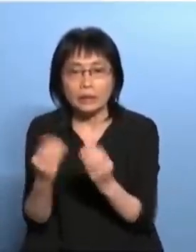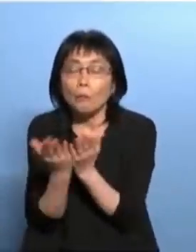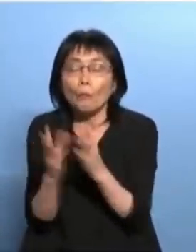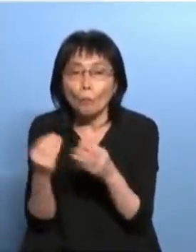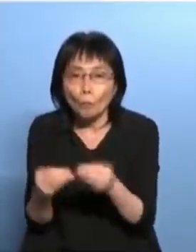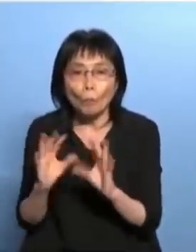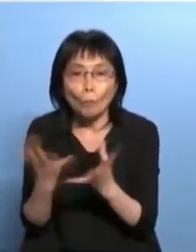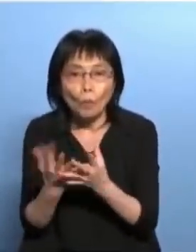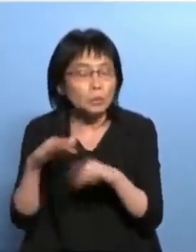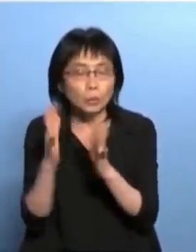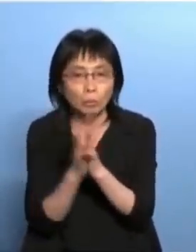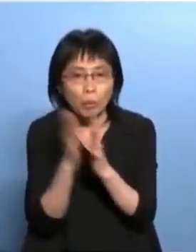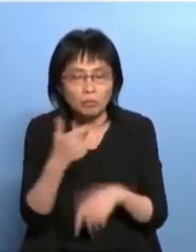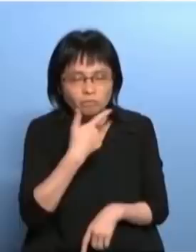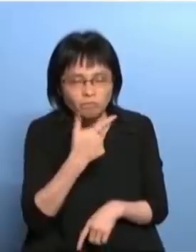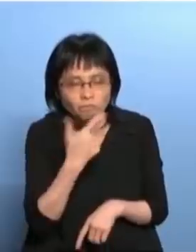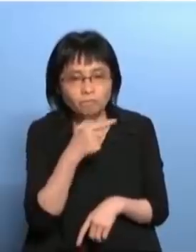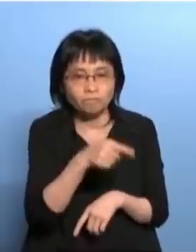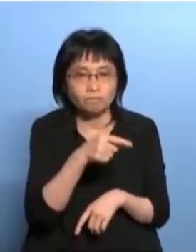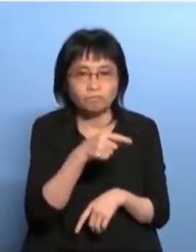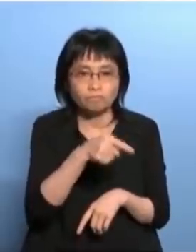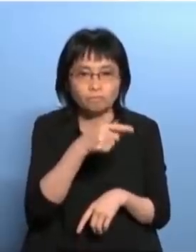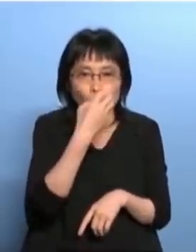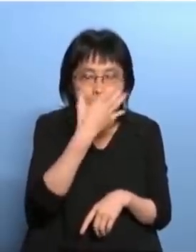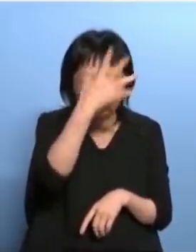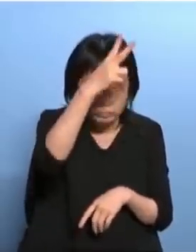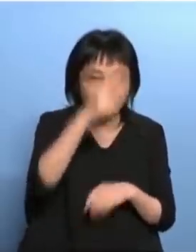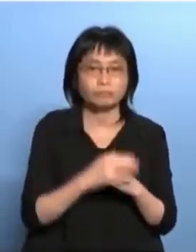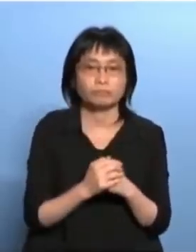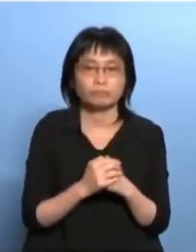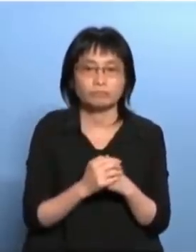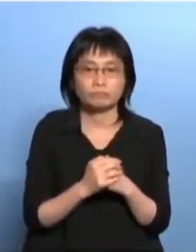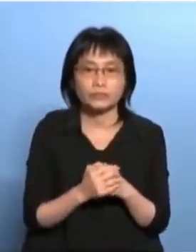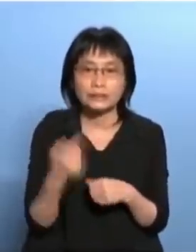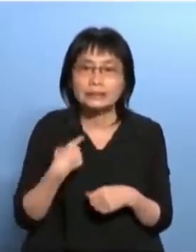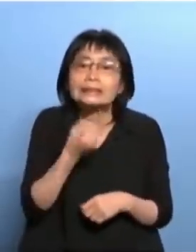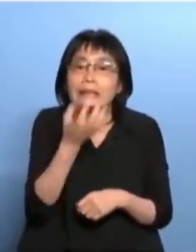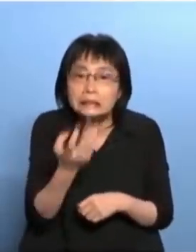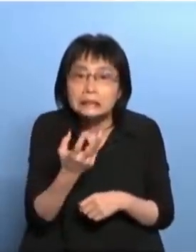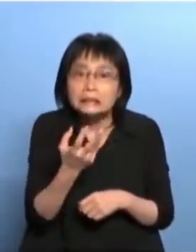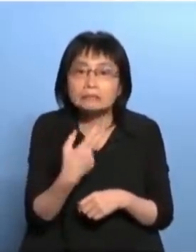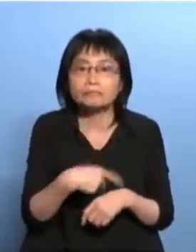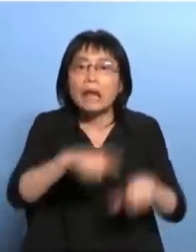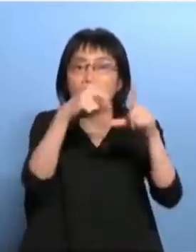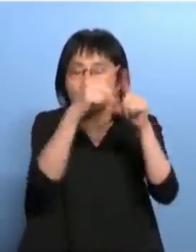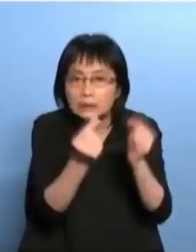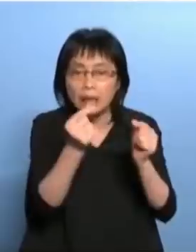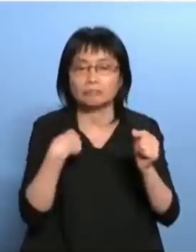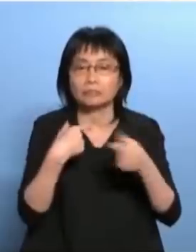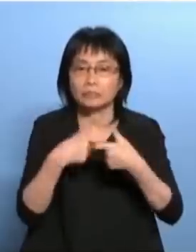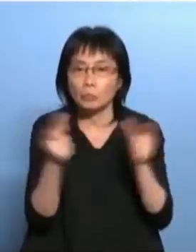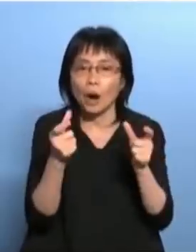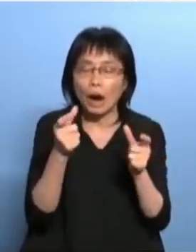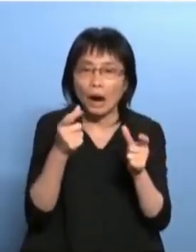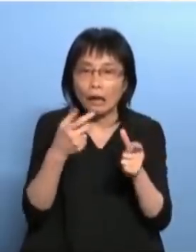的尾巴林郑做什么要减她的工资呢她简直是就是说是引狼入室